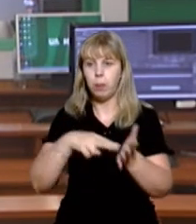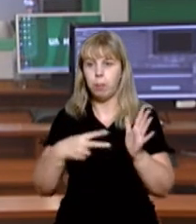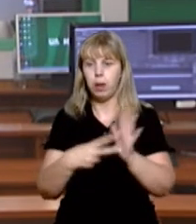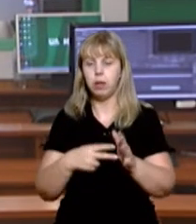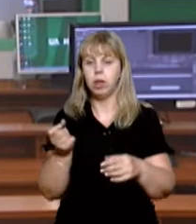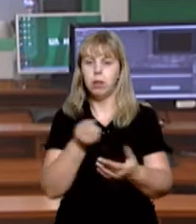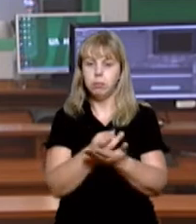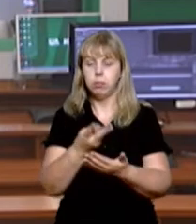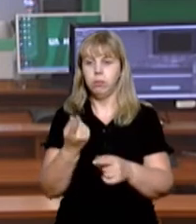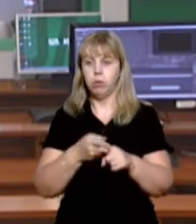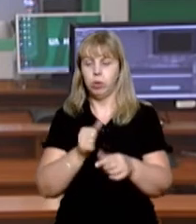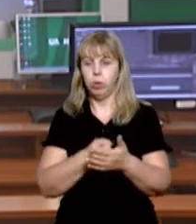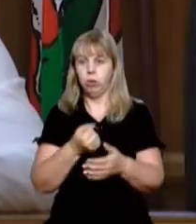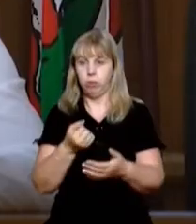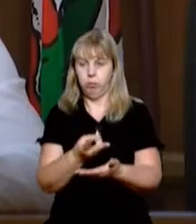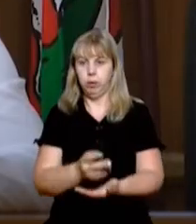госпіталізації до лікарень.